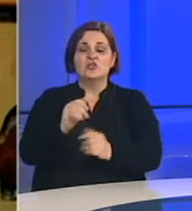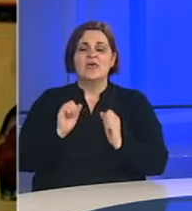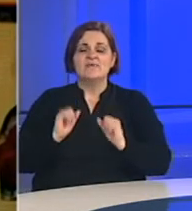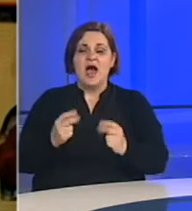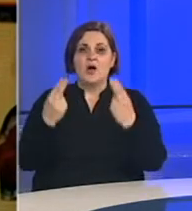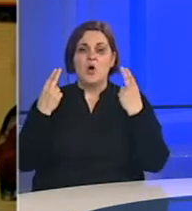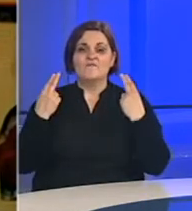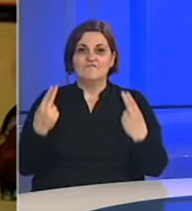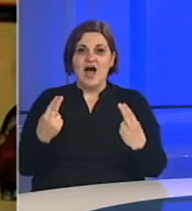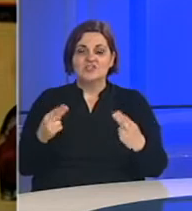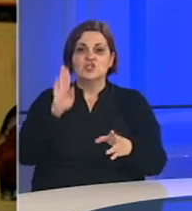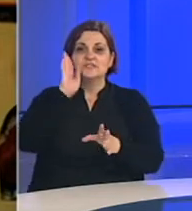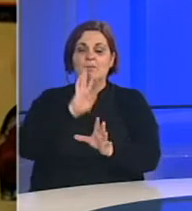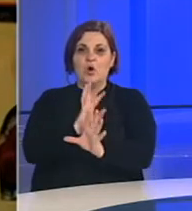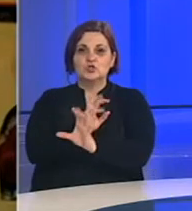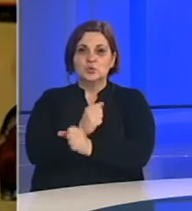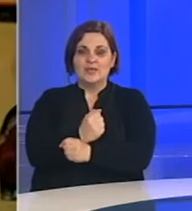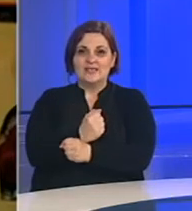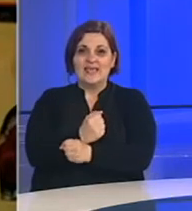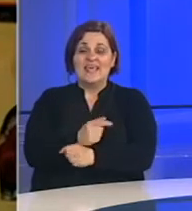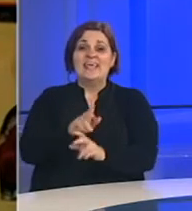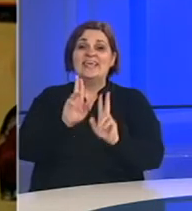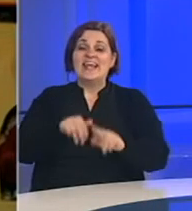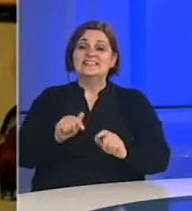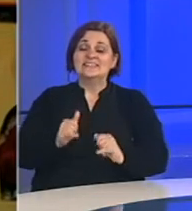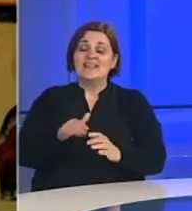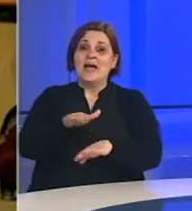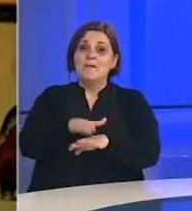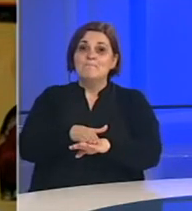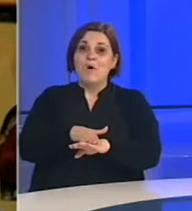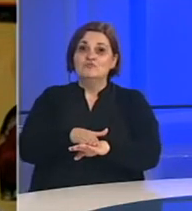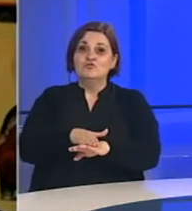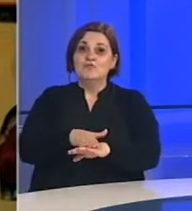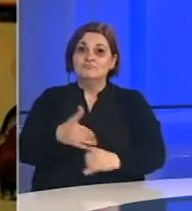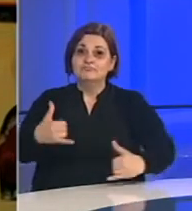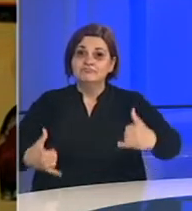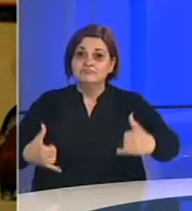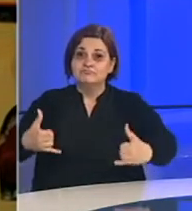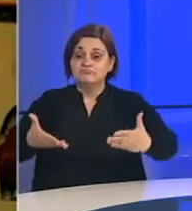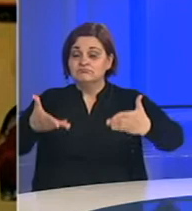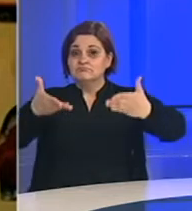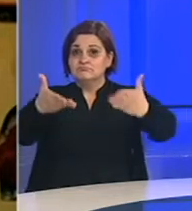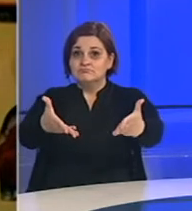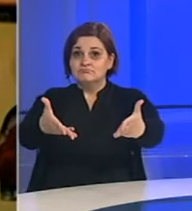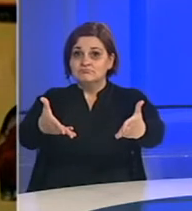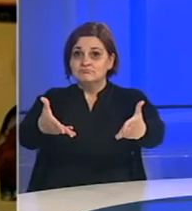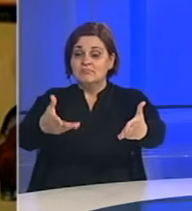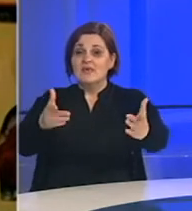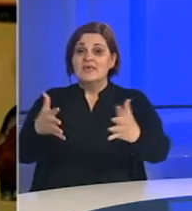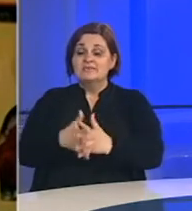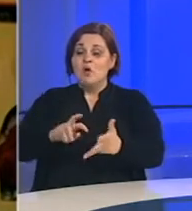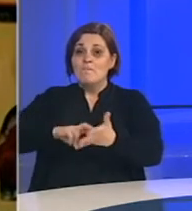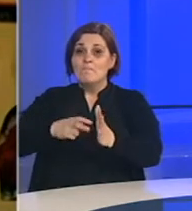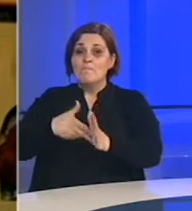važno za Bosnu i Hrcegovini. I nek sada počinje utrka, nek sada počinje takmičene između